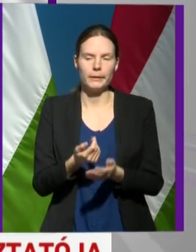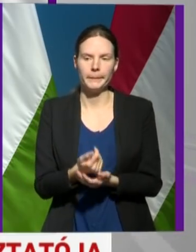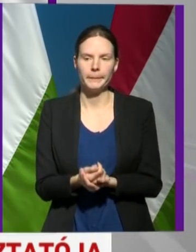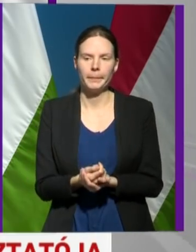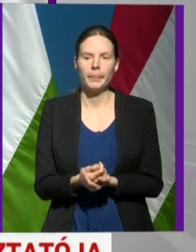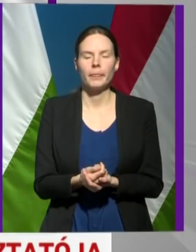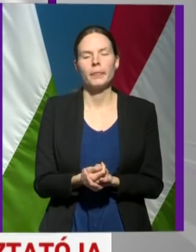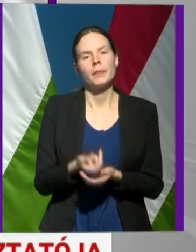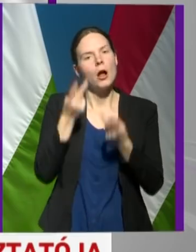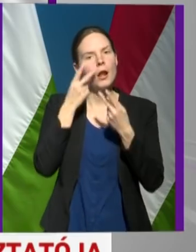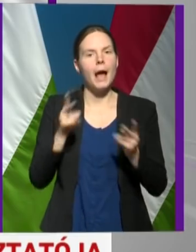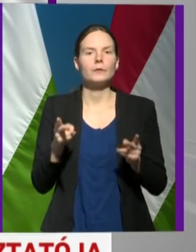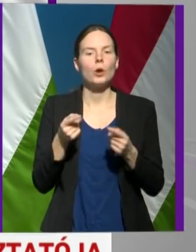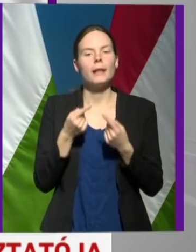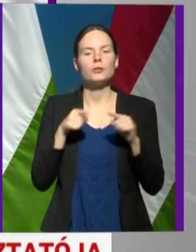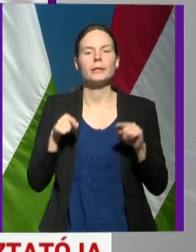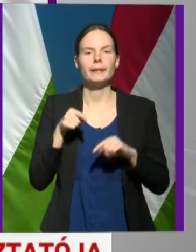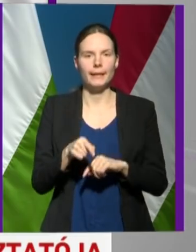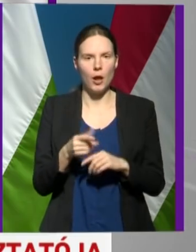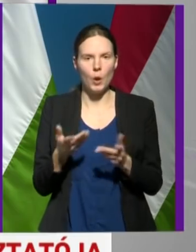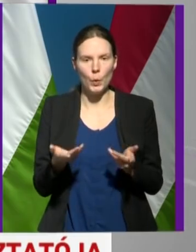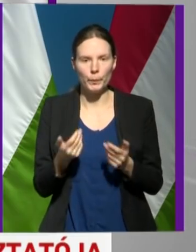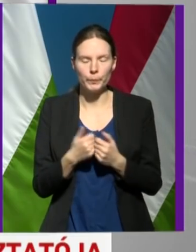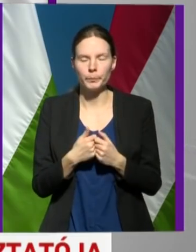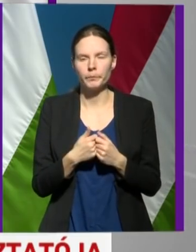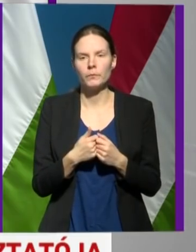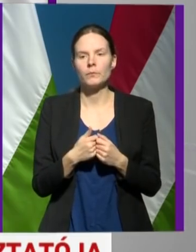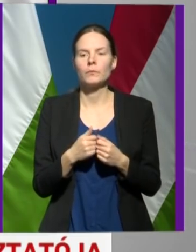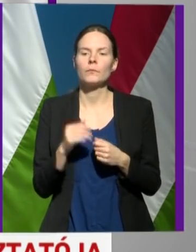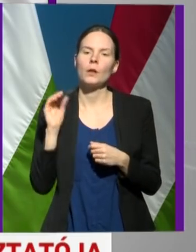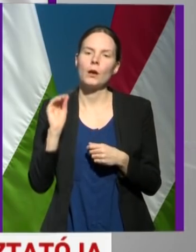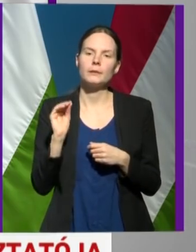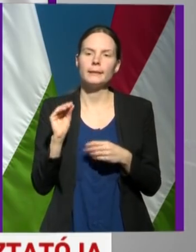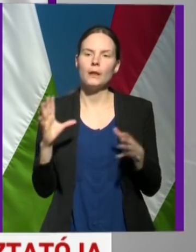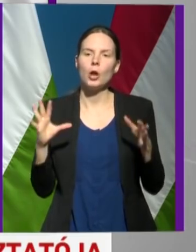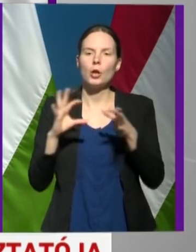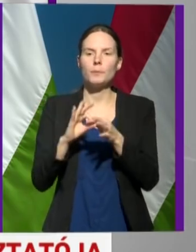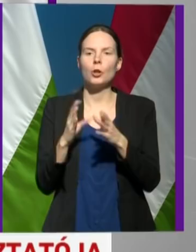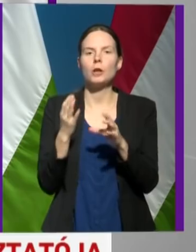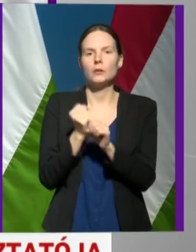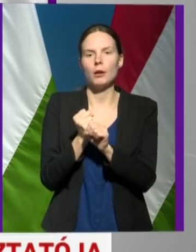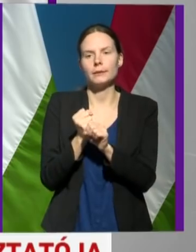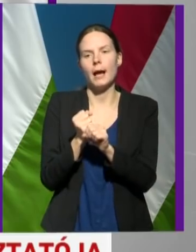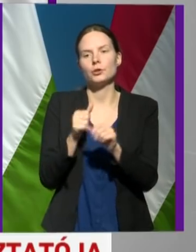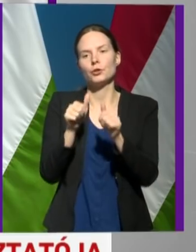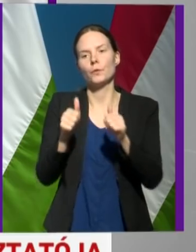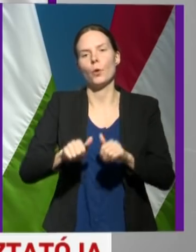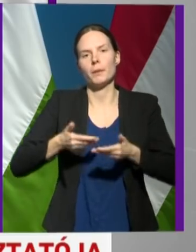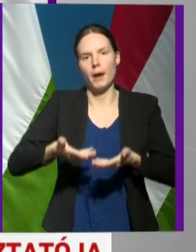A látogatási tilalom az a kapcsolattartásnak csak egyik formája.